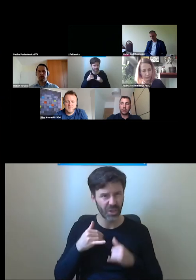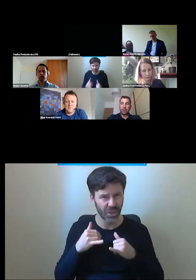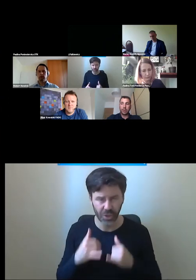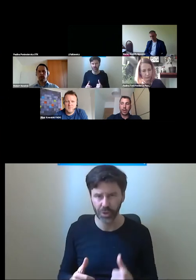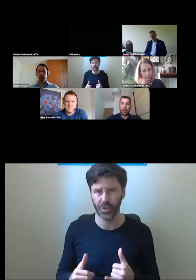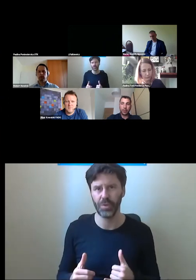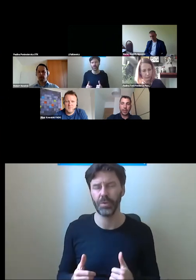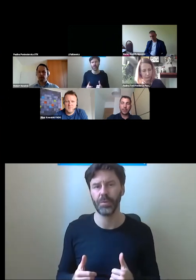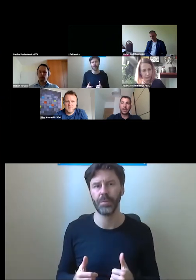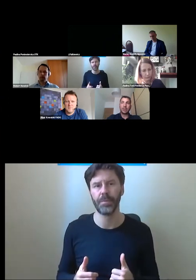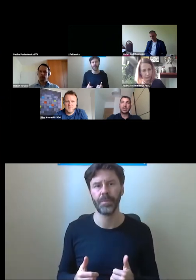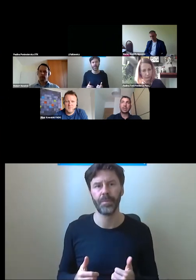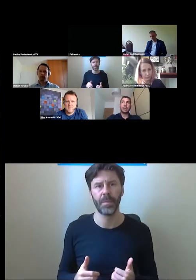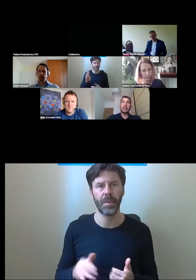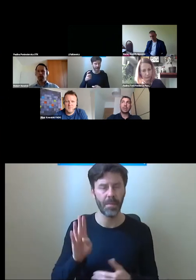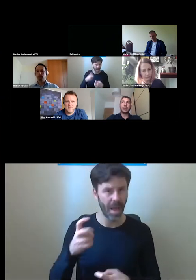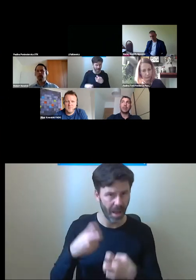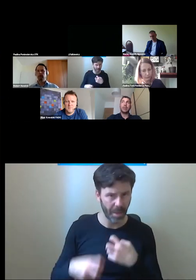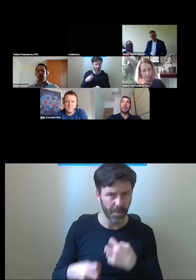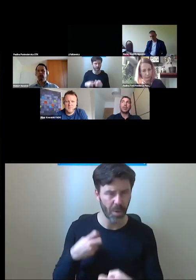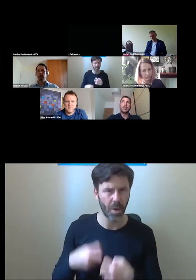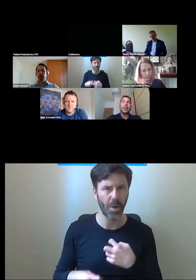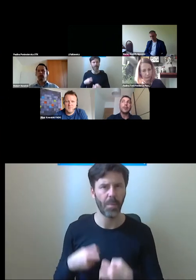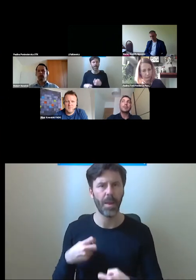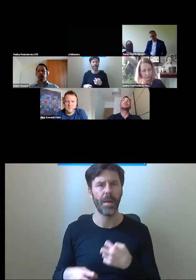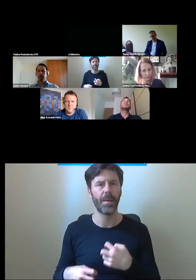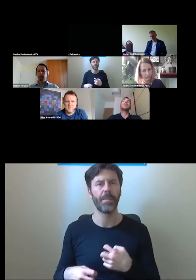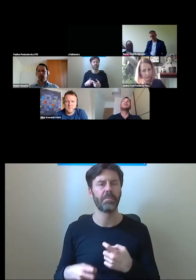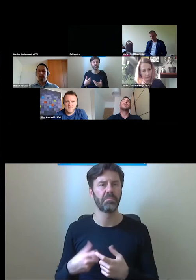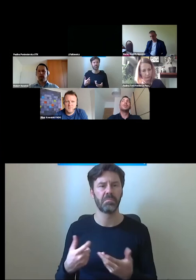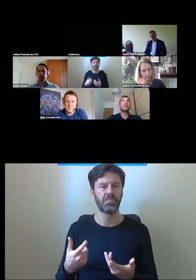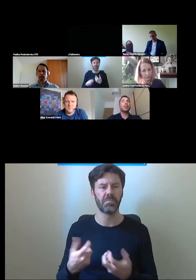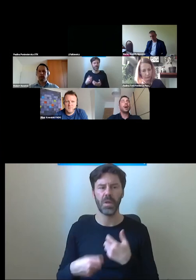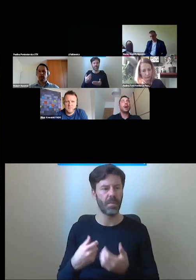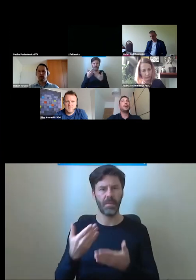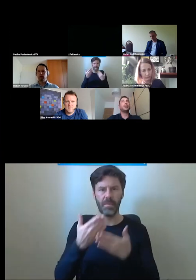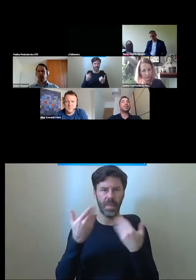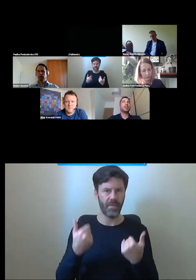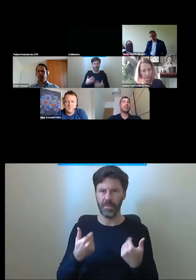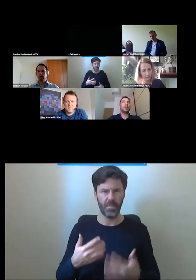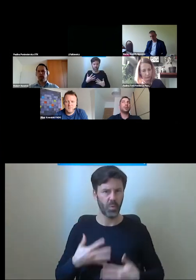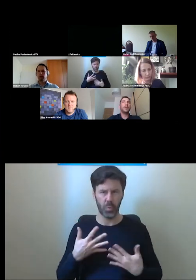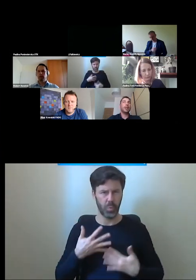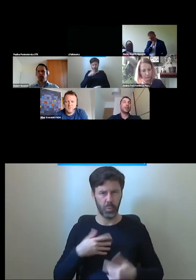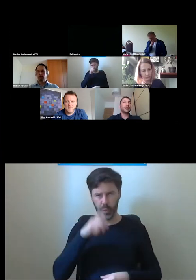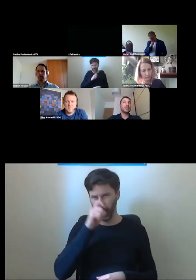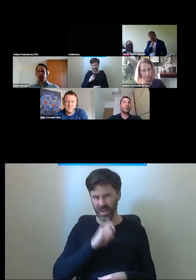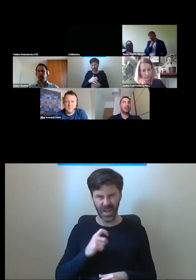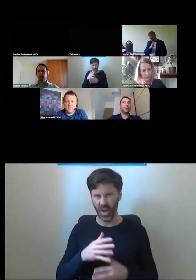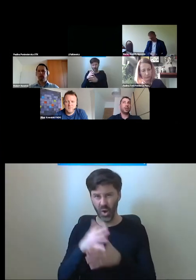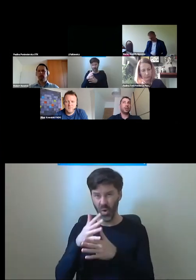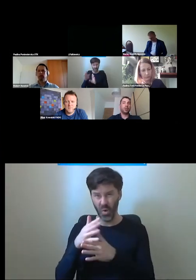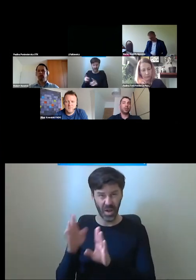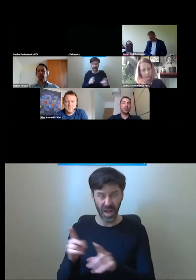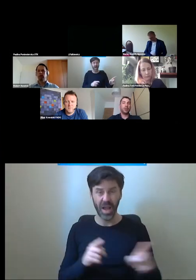bo mają problemy z, nie wiem, powiedzmy z kondycją, aby korzystać ze schodów, natomiast cały